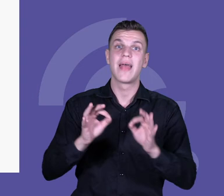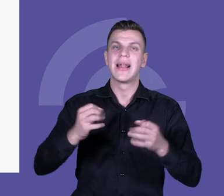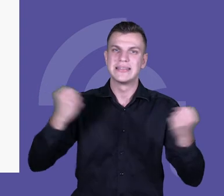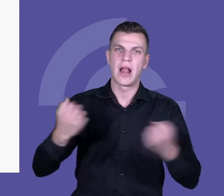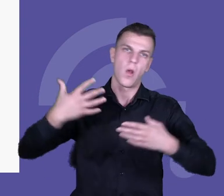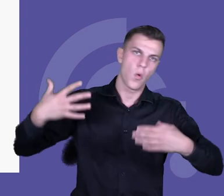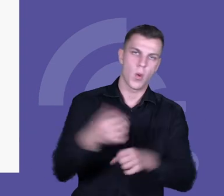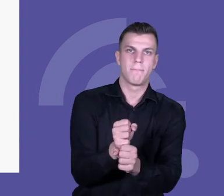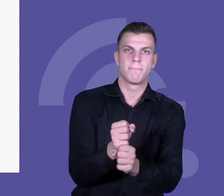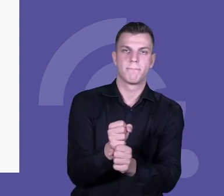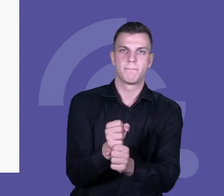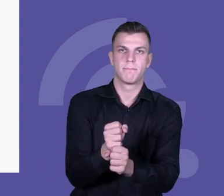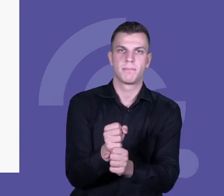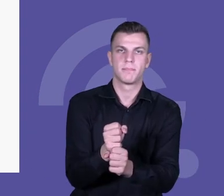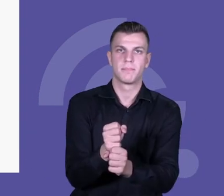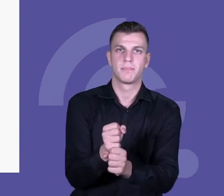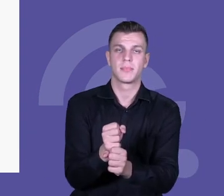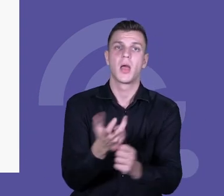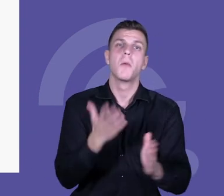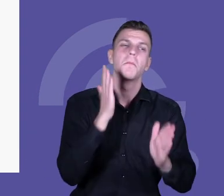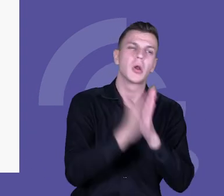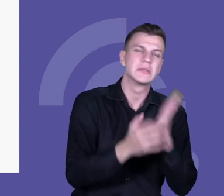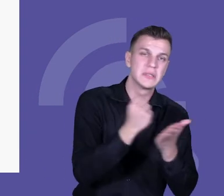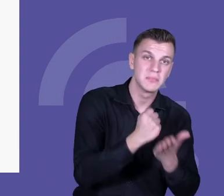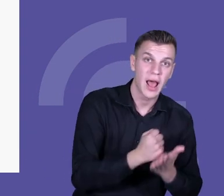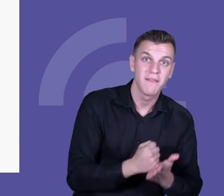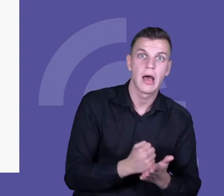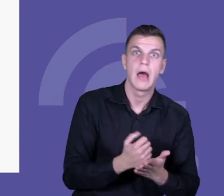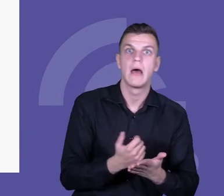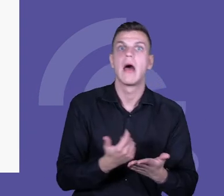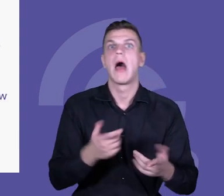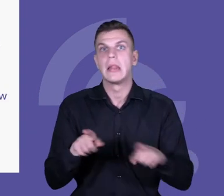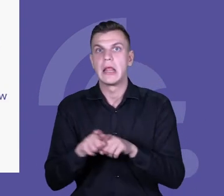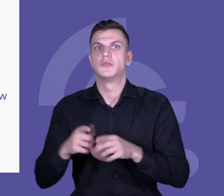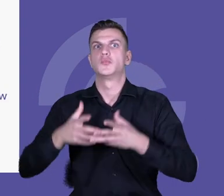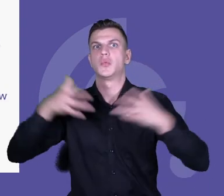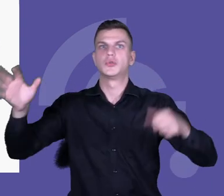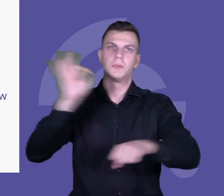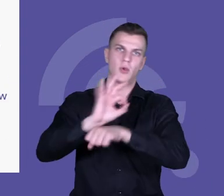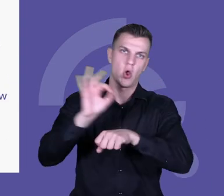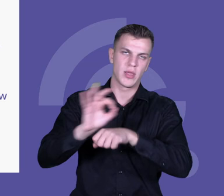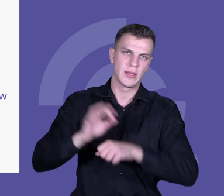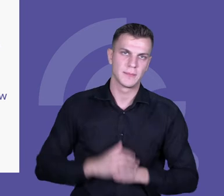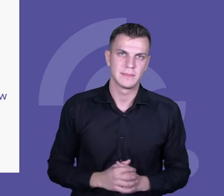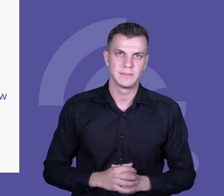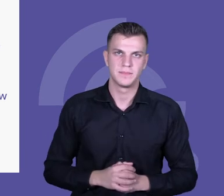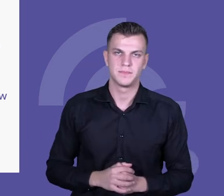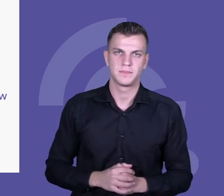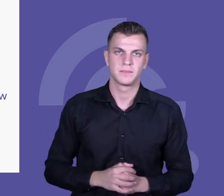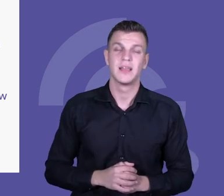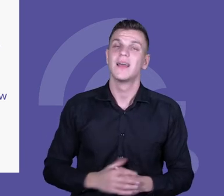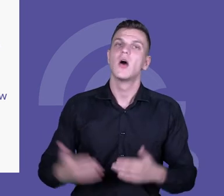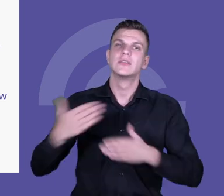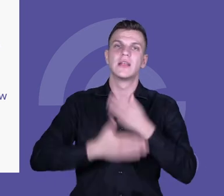to można zrobić. Od prostych praktyk do chociażby projektów, do eksperymentów i tak dalej, i tak dalej. No i ważny krok